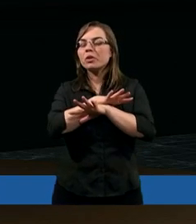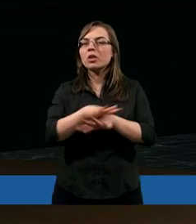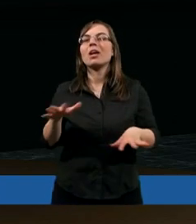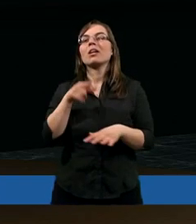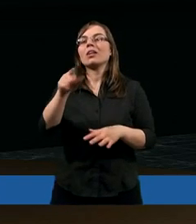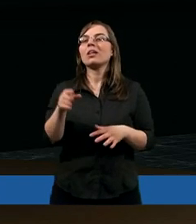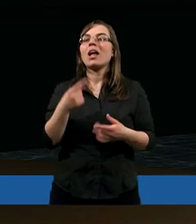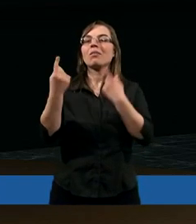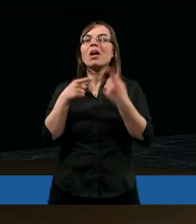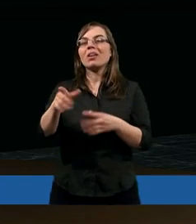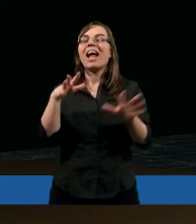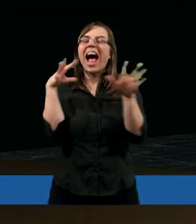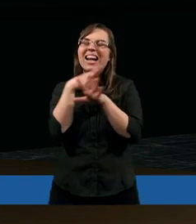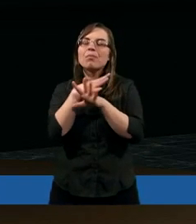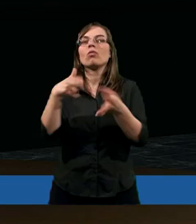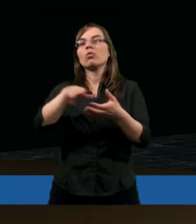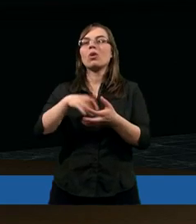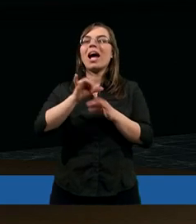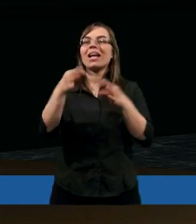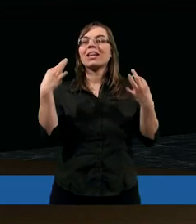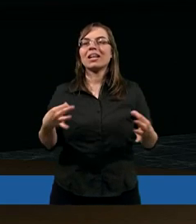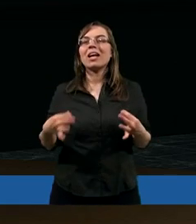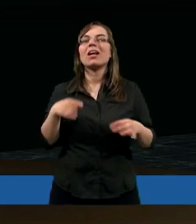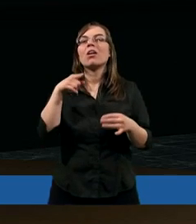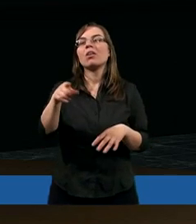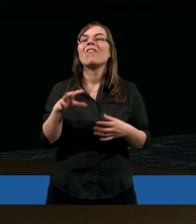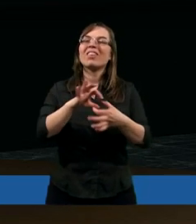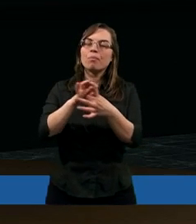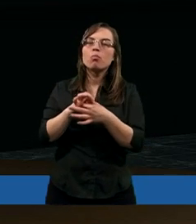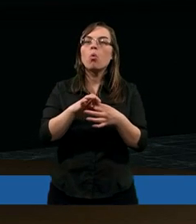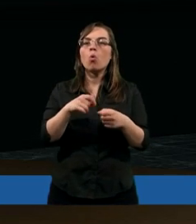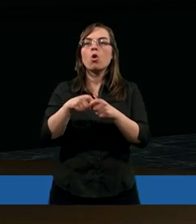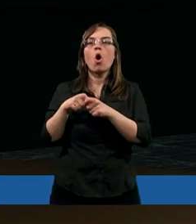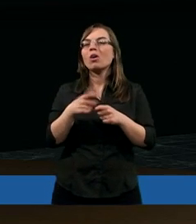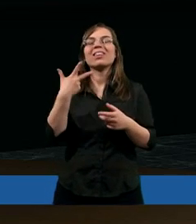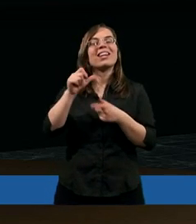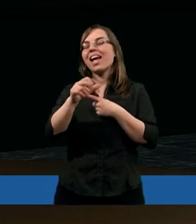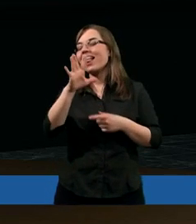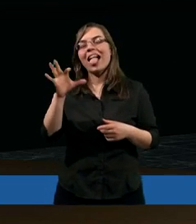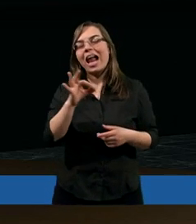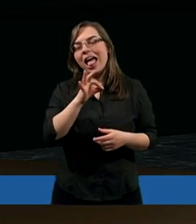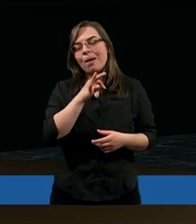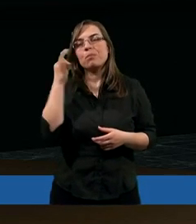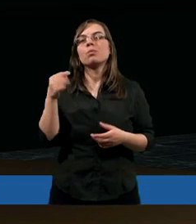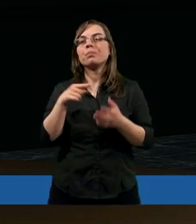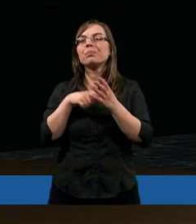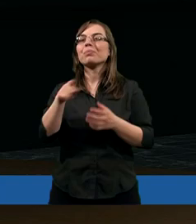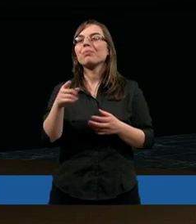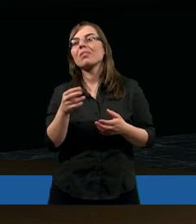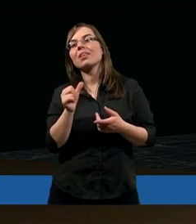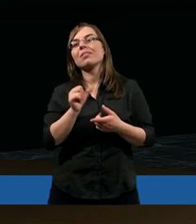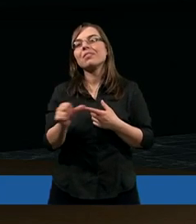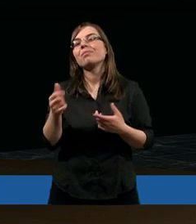że sytuacja i atmosfera, która teraz jest w tej wspólnocie nie jest najlepsza. Stracił